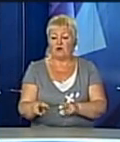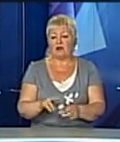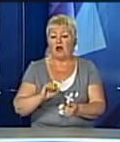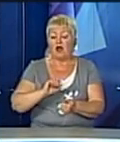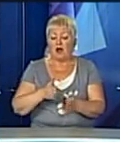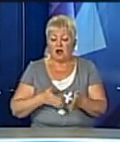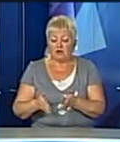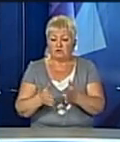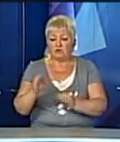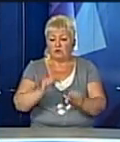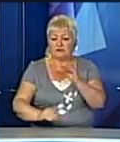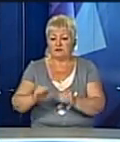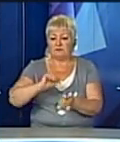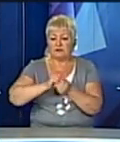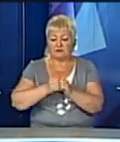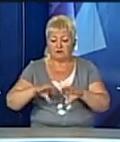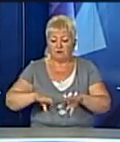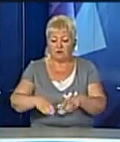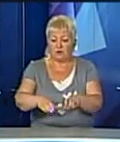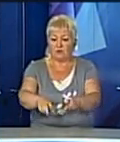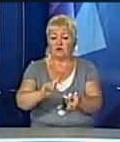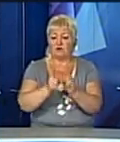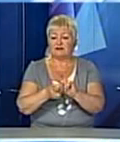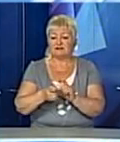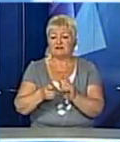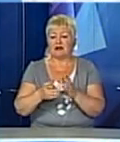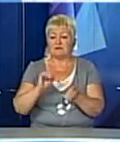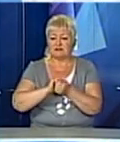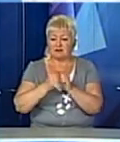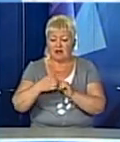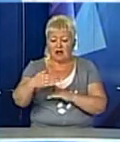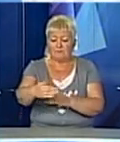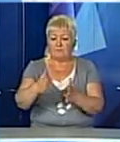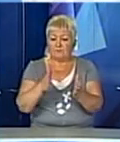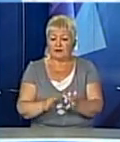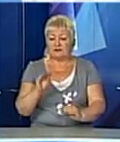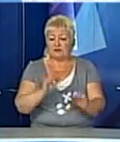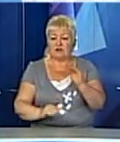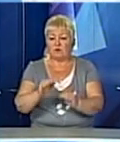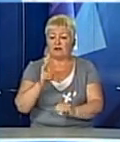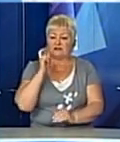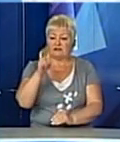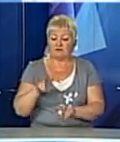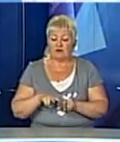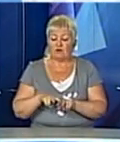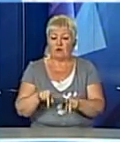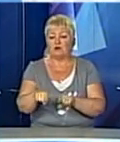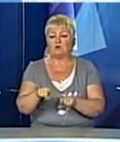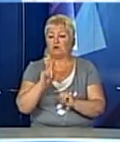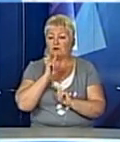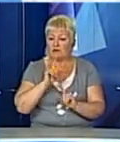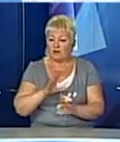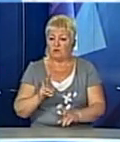бруківкою. Зазначу, дорожніх плит, які використовували на низці вулиці Львова, для укладки трамвайної колії тут не буде.